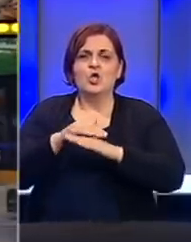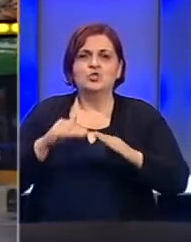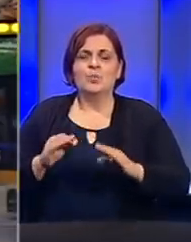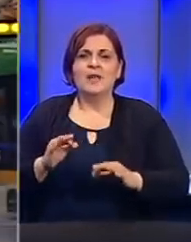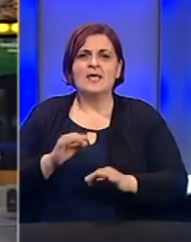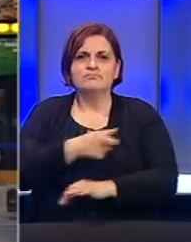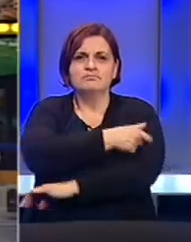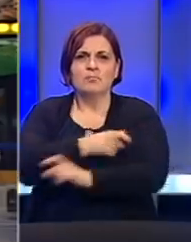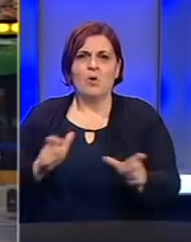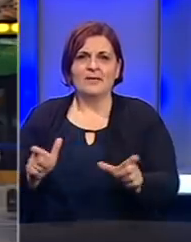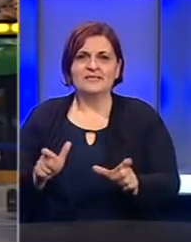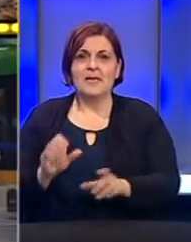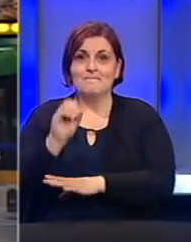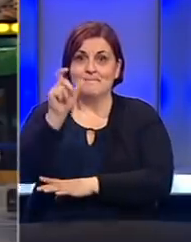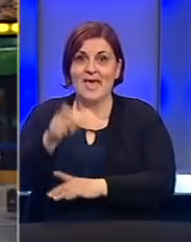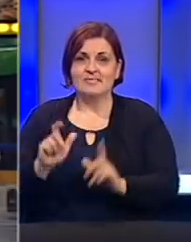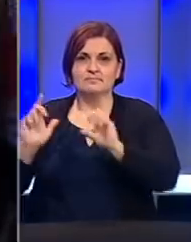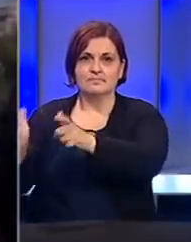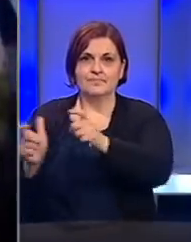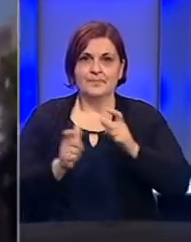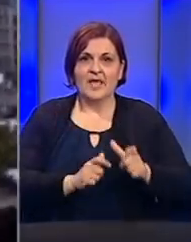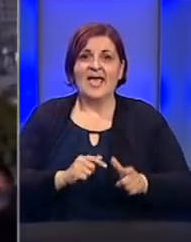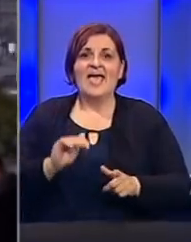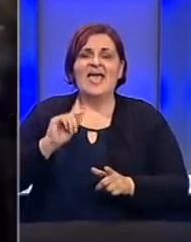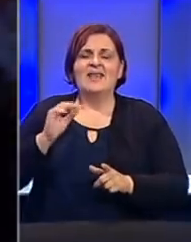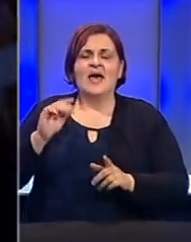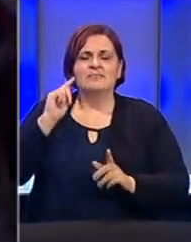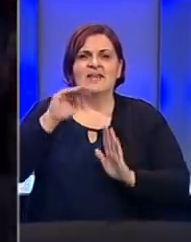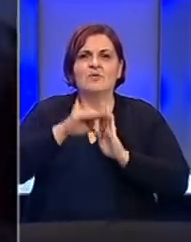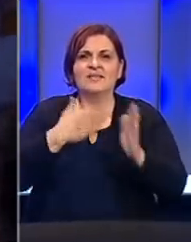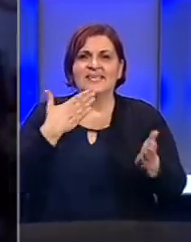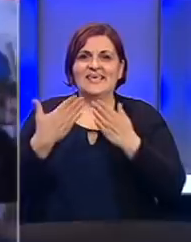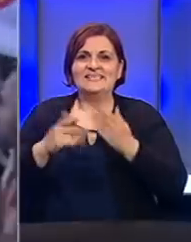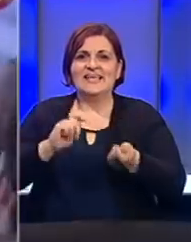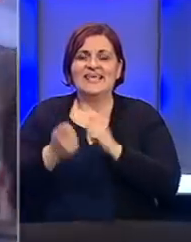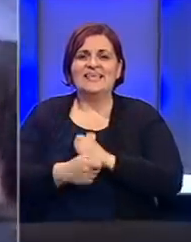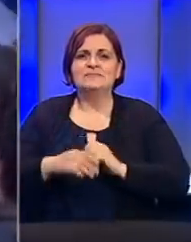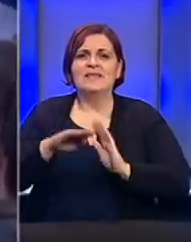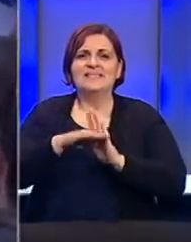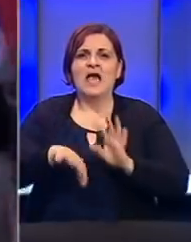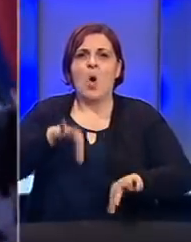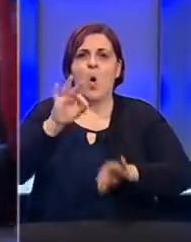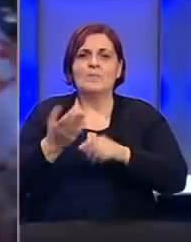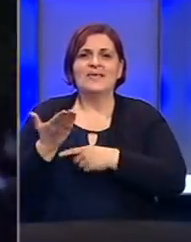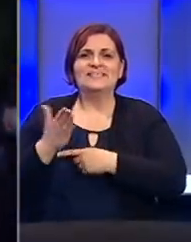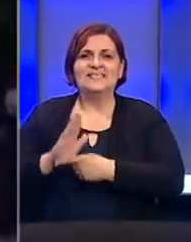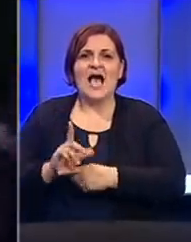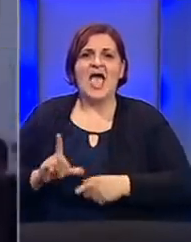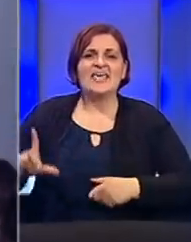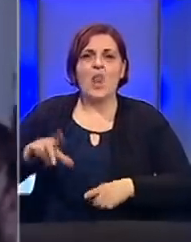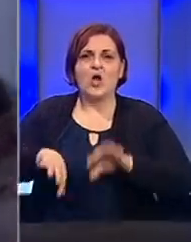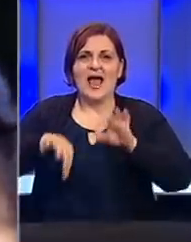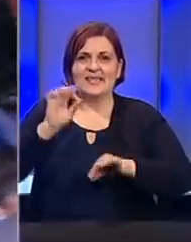Skupštinsko osiguranje. 15 osoba je privedeno. Na dnevnom redu sjednice su izmjene zakona o izboru zastupnika i